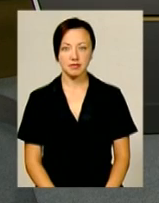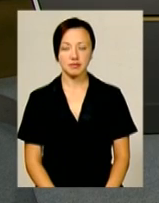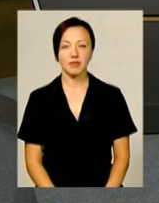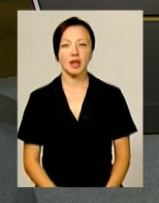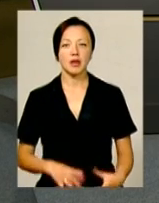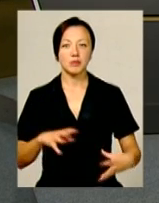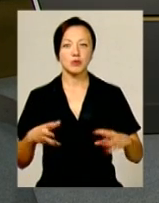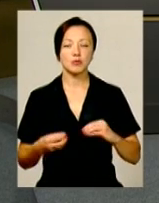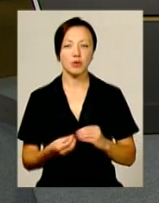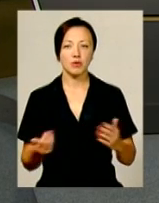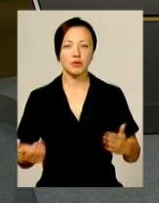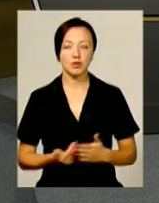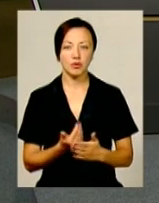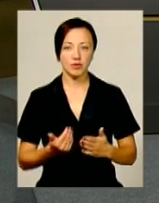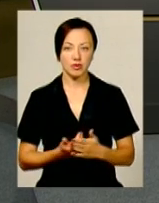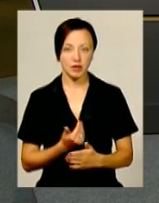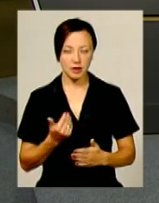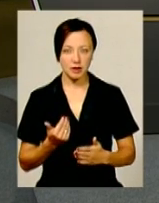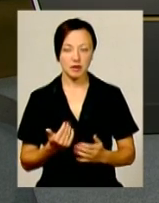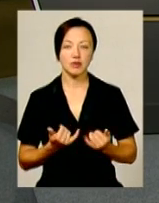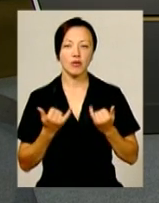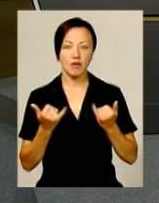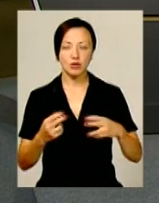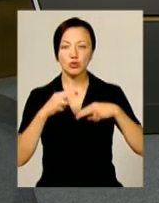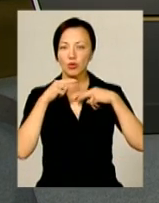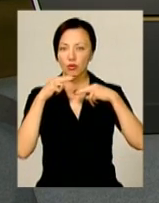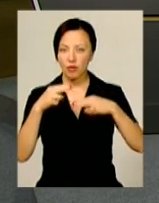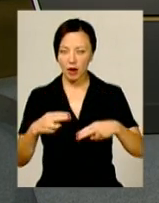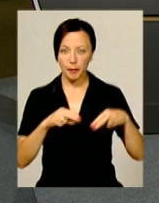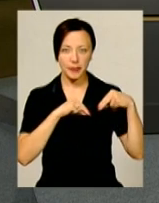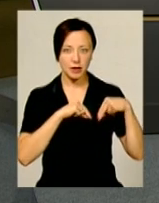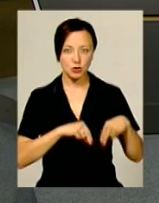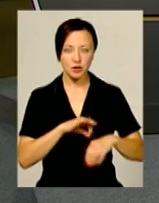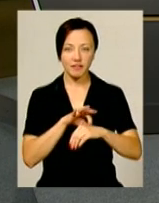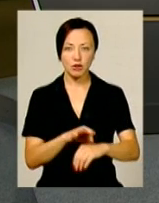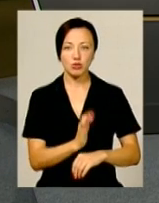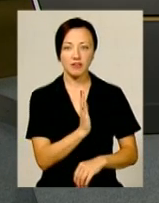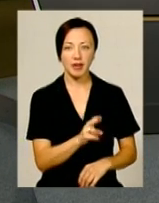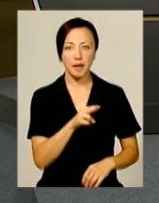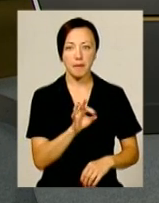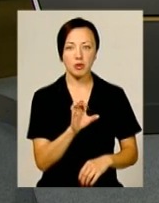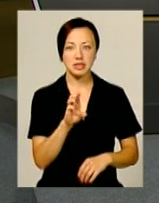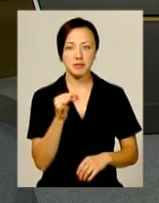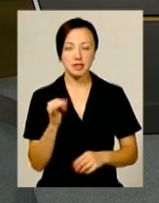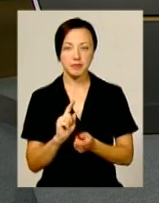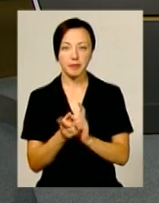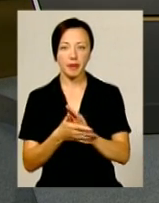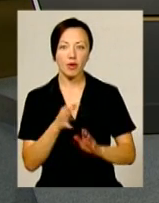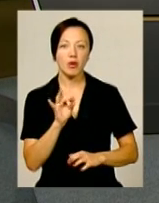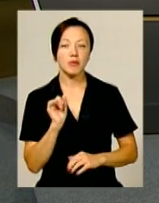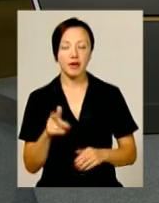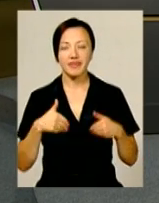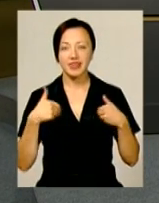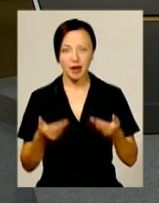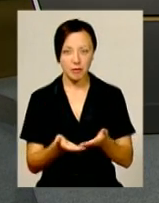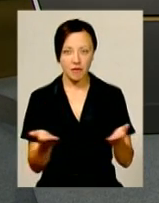Підсумковий інформаційний випуск Подільська панорама. До вашої уваги. В студії працюють Віталій Постемський та Ольга Рибак. Ми вітаємо